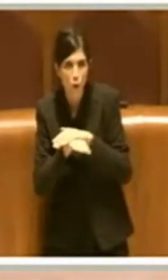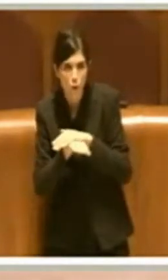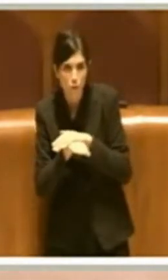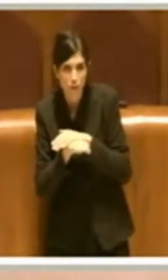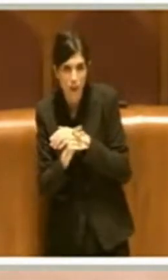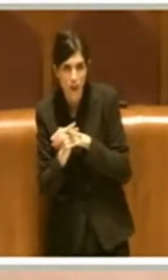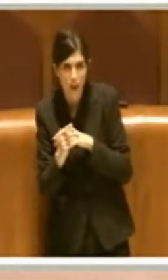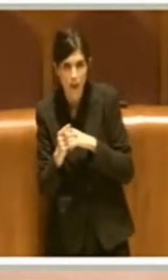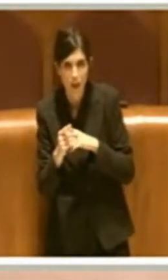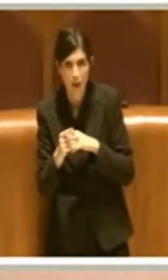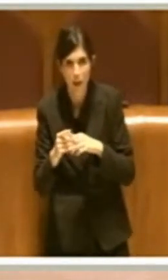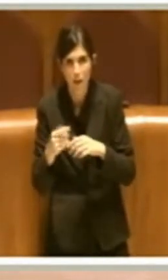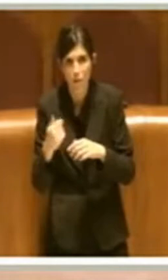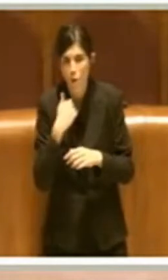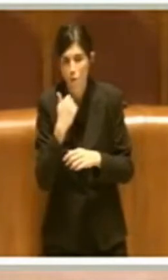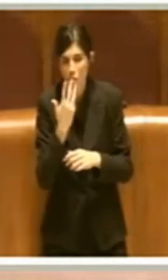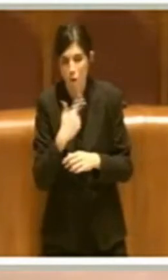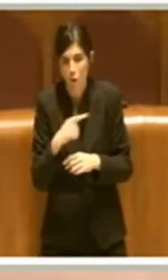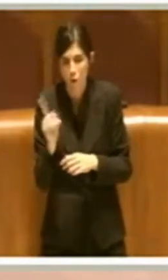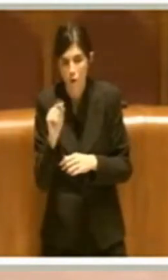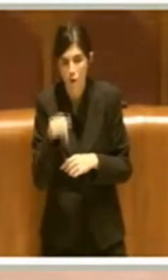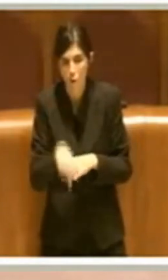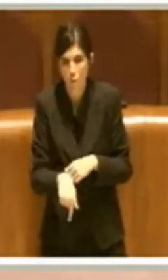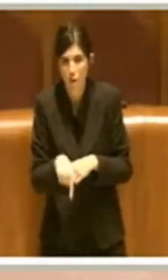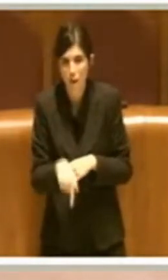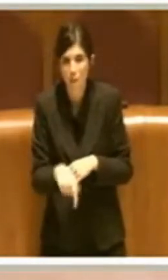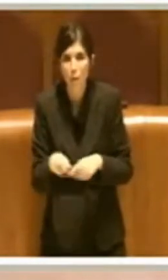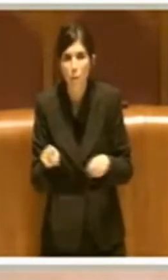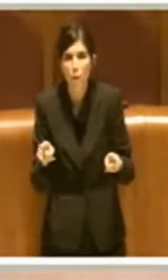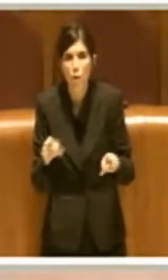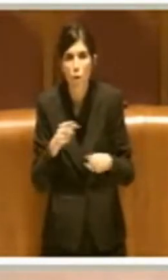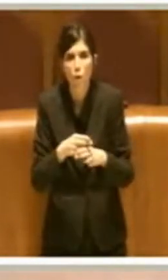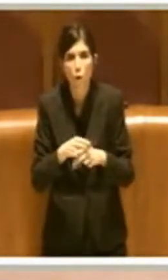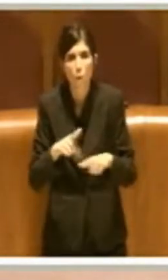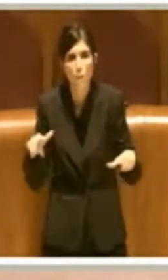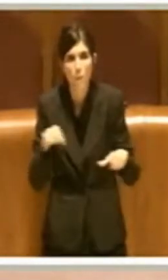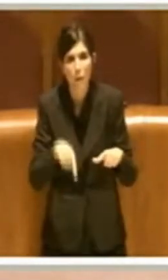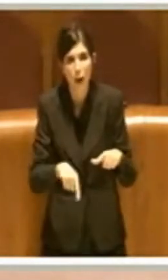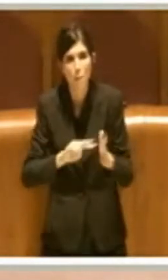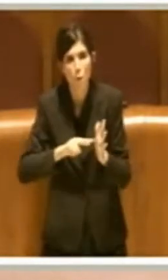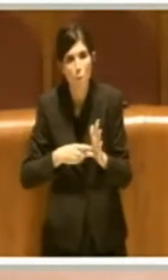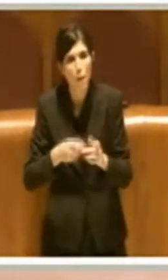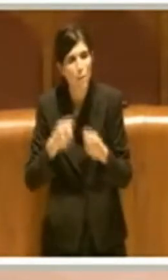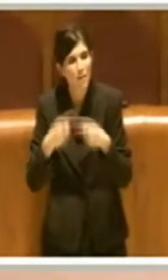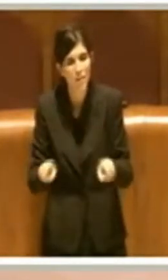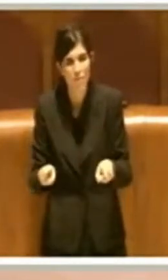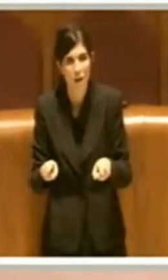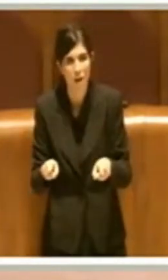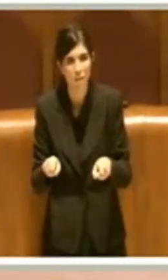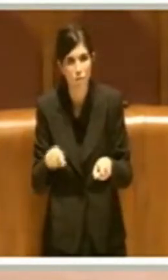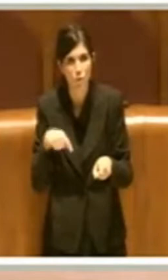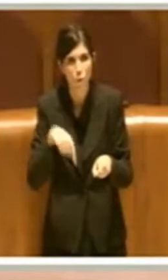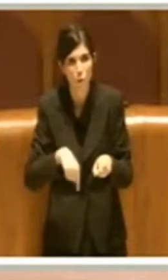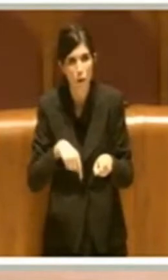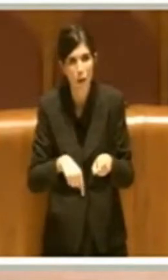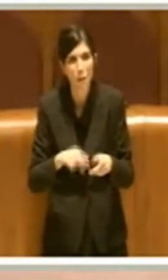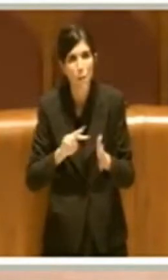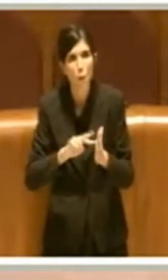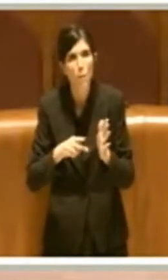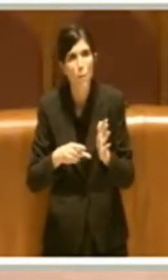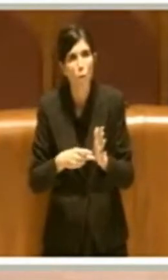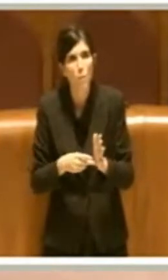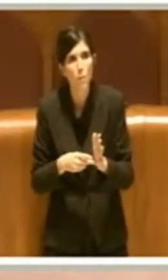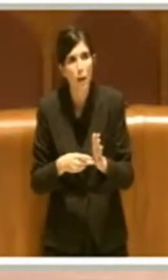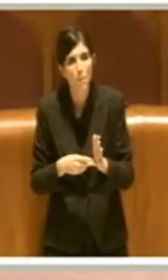anche nella raccolta dei rifiuti a Roma, ma è un problema diverso, problema parallelo. non è un problema sull'individuazione dove portare